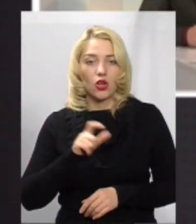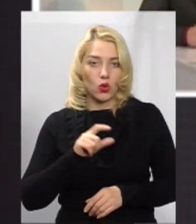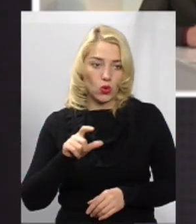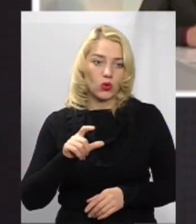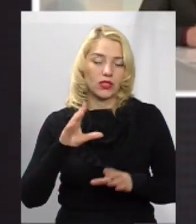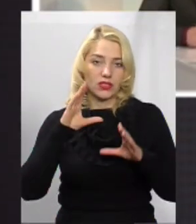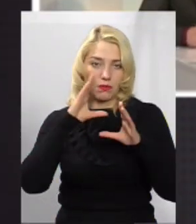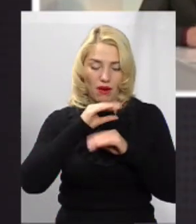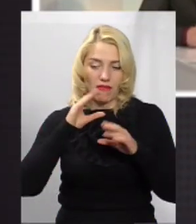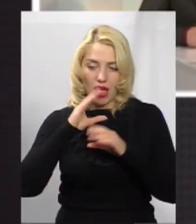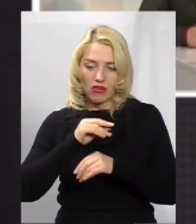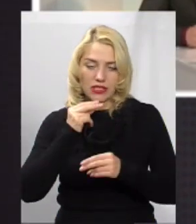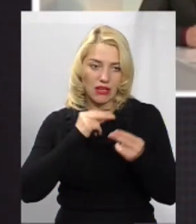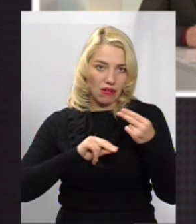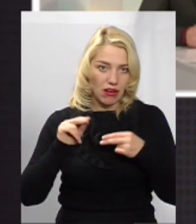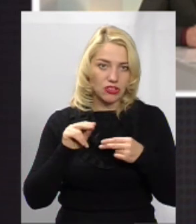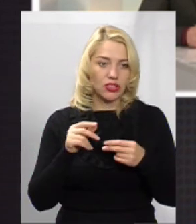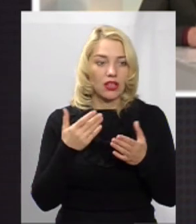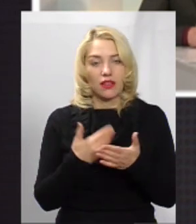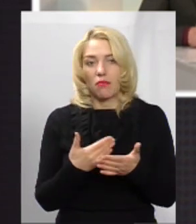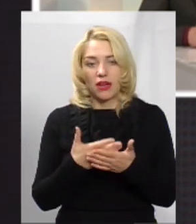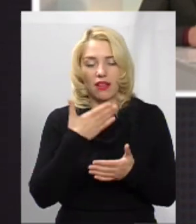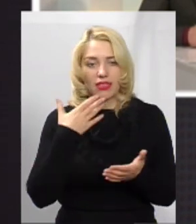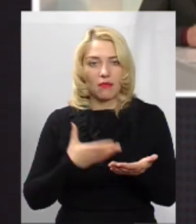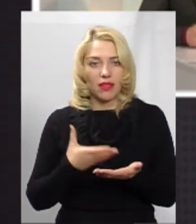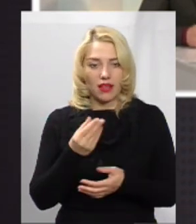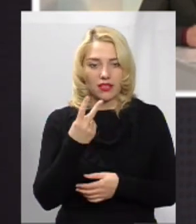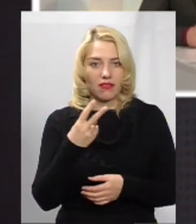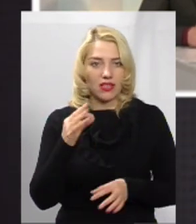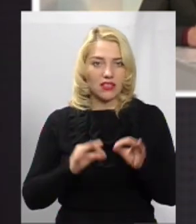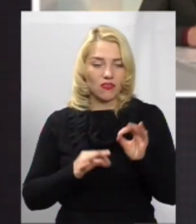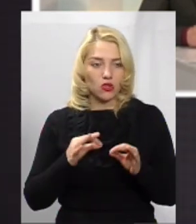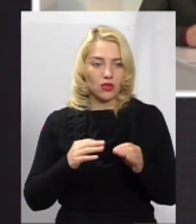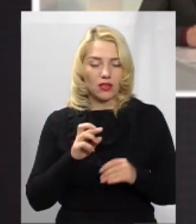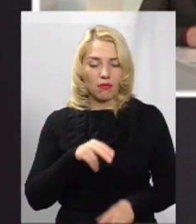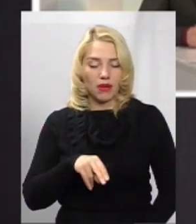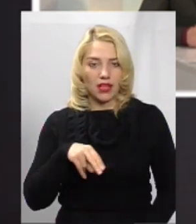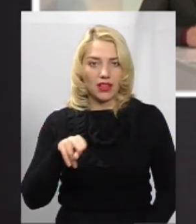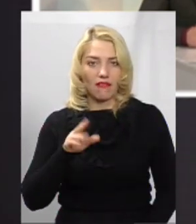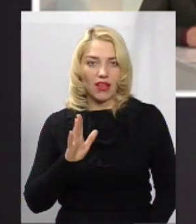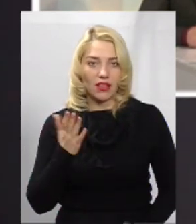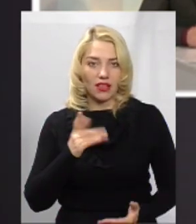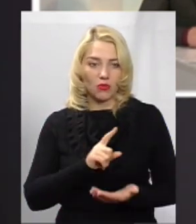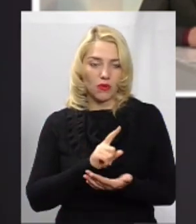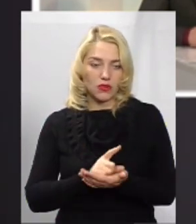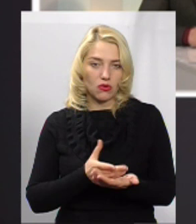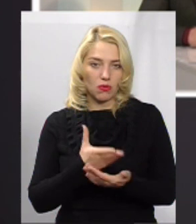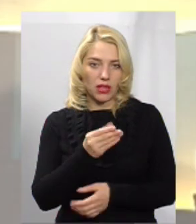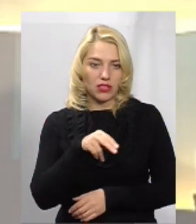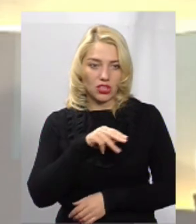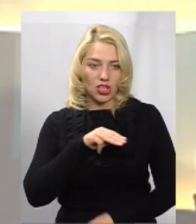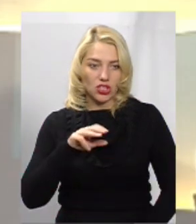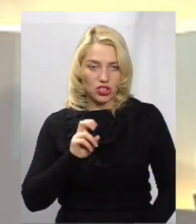справляються набагато краще, адже, до прикладу, вони не платять 20% ПДВ, яке обов'язково платить ЖКГ.